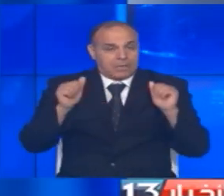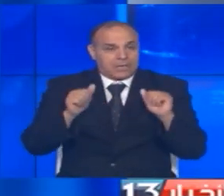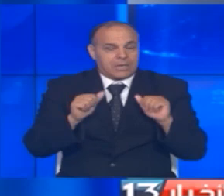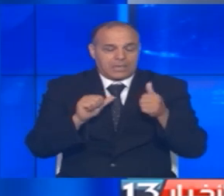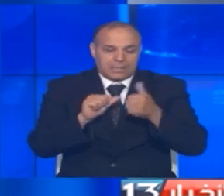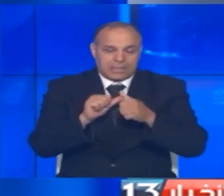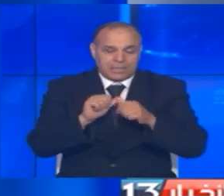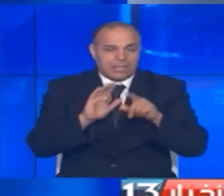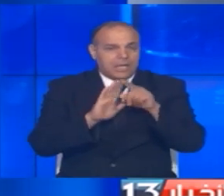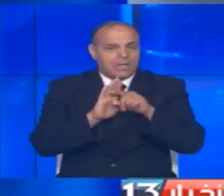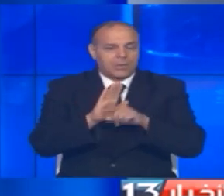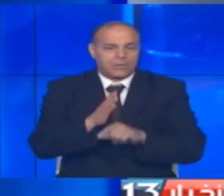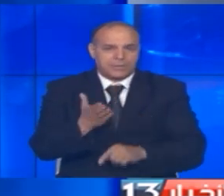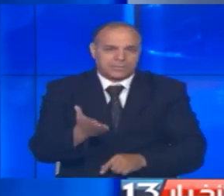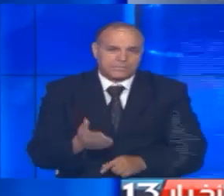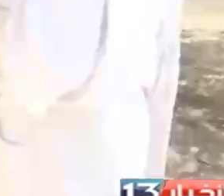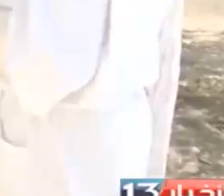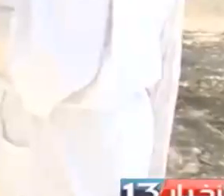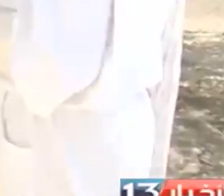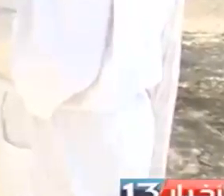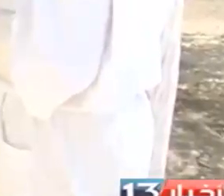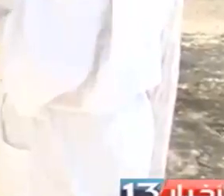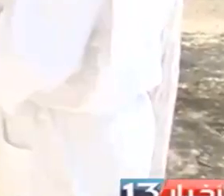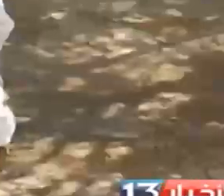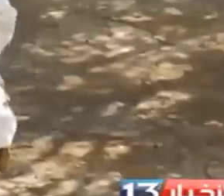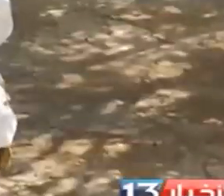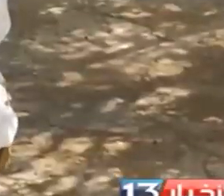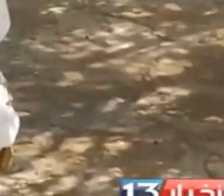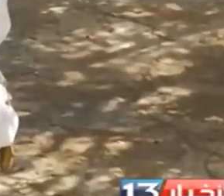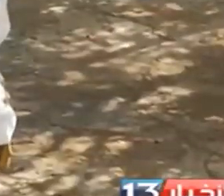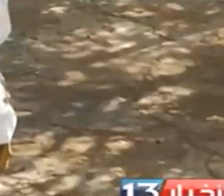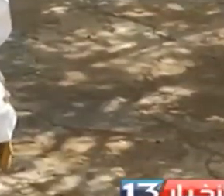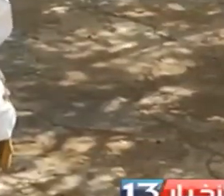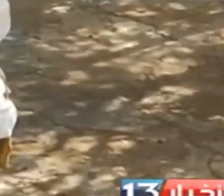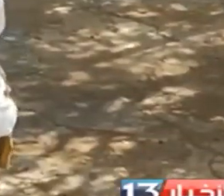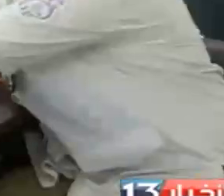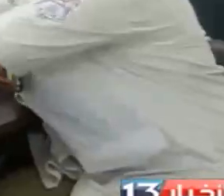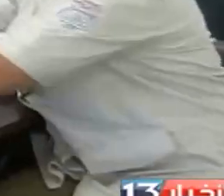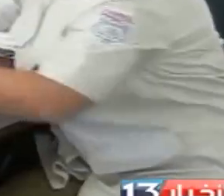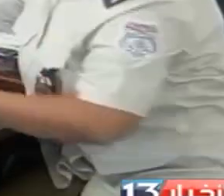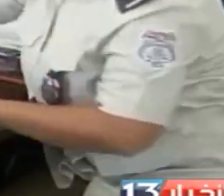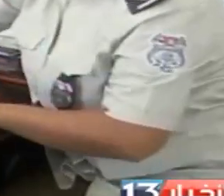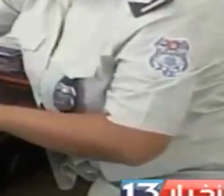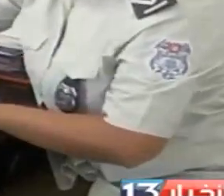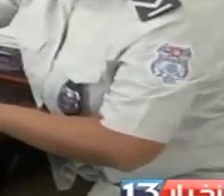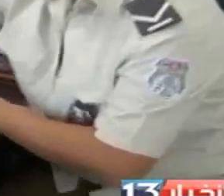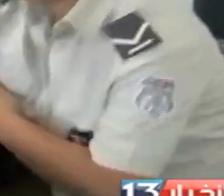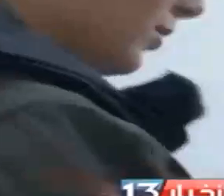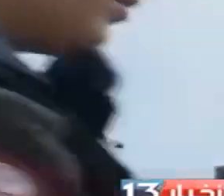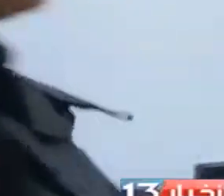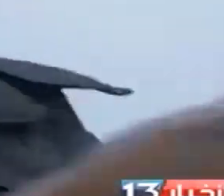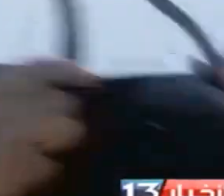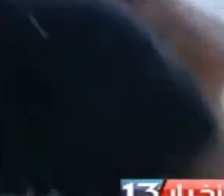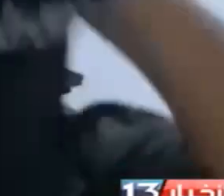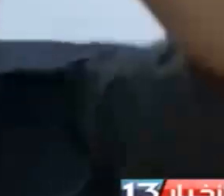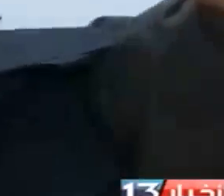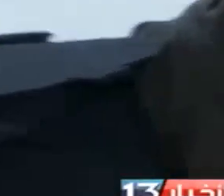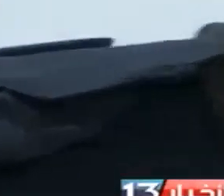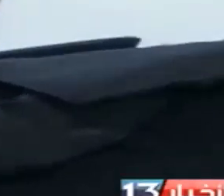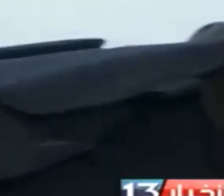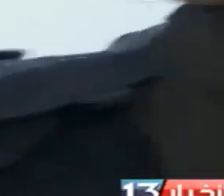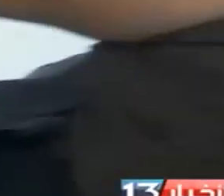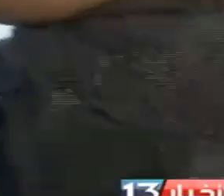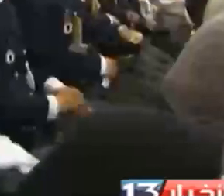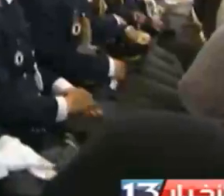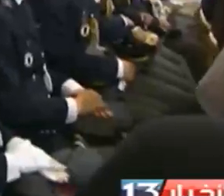تذكير بالعناوين التونسيون يحتفون بعيد المرأة ورئيس الدولة يعلن في موكب رسمي اقتراح سن